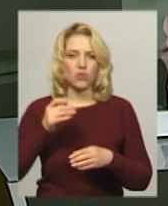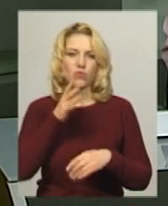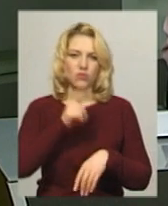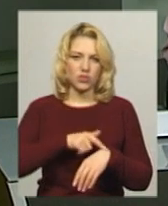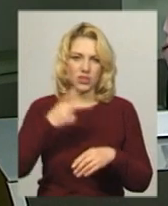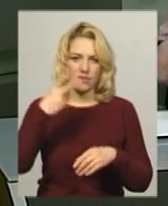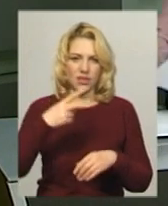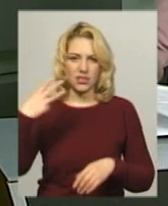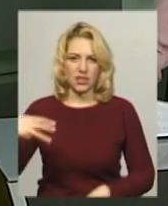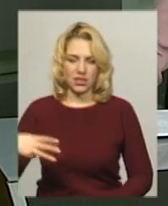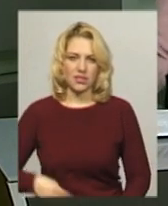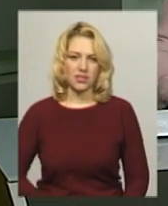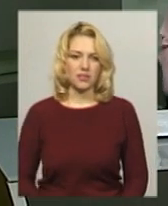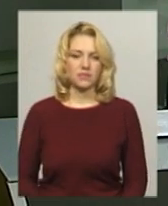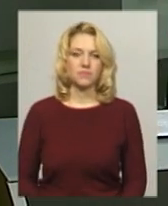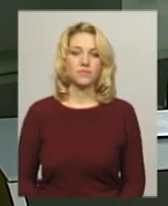20.30.